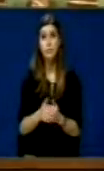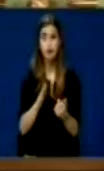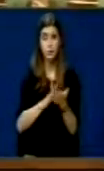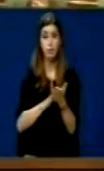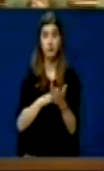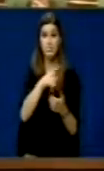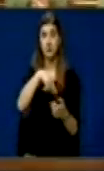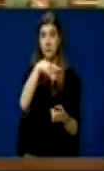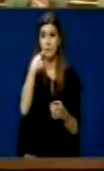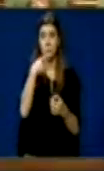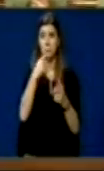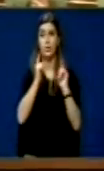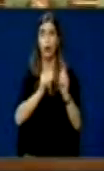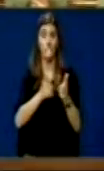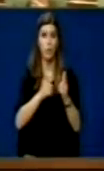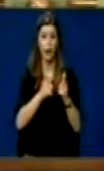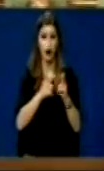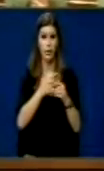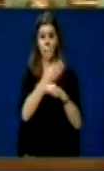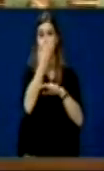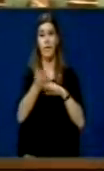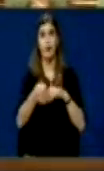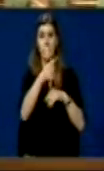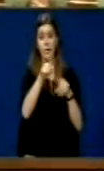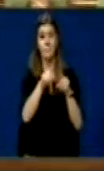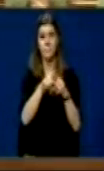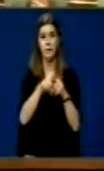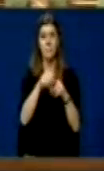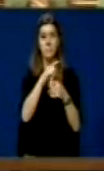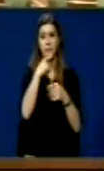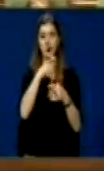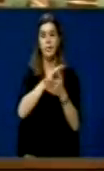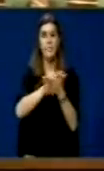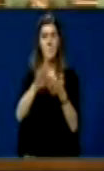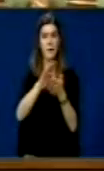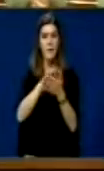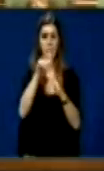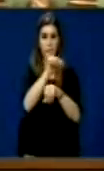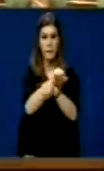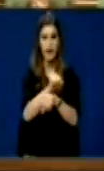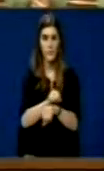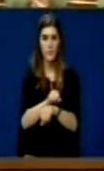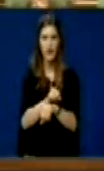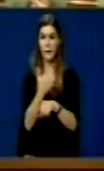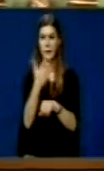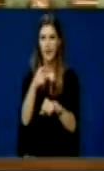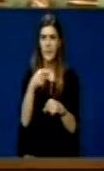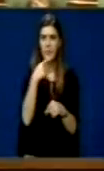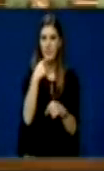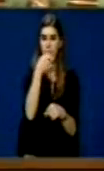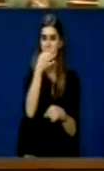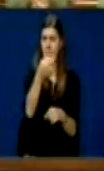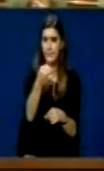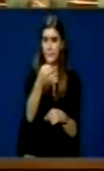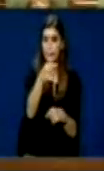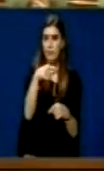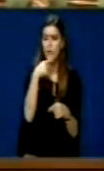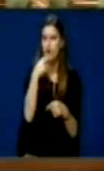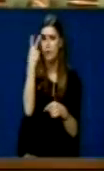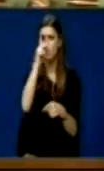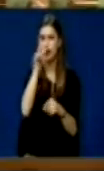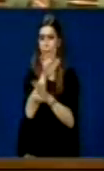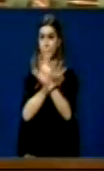konfliktit për bërët në amnistia për veprat që kanë bëgjatë konfliktit, apo pas konfliktit, për shkak si nuk po merën